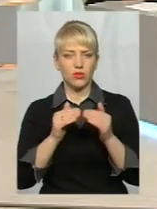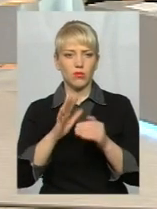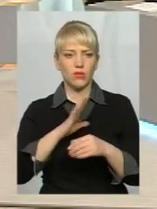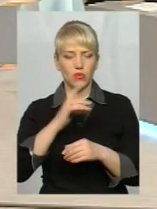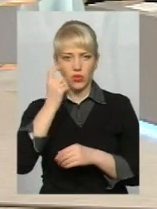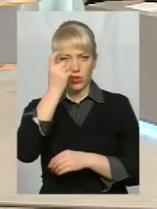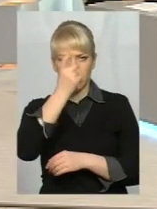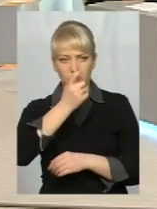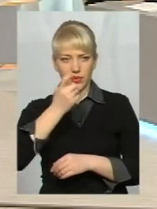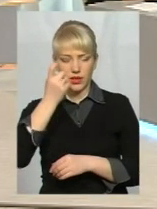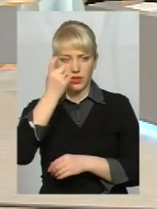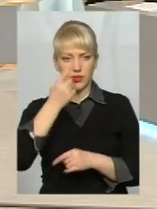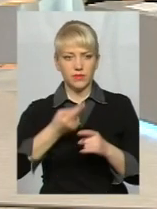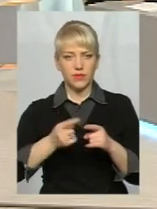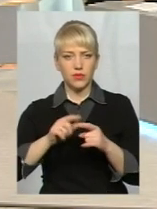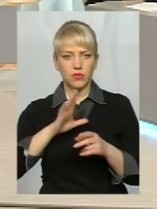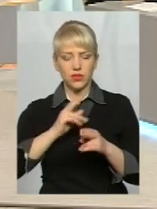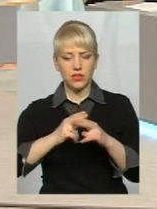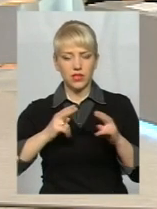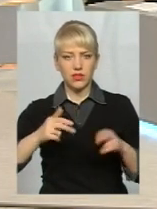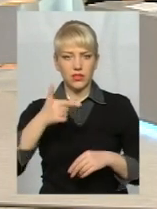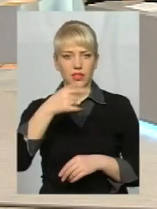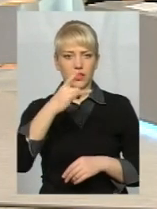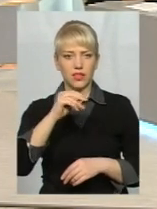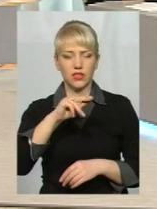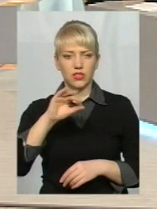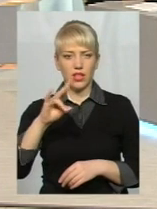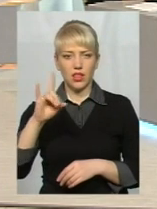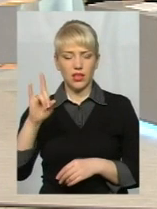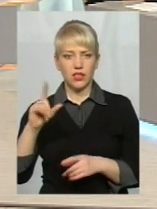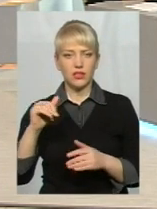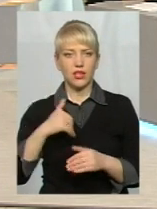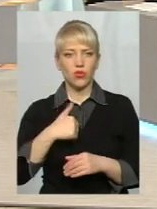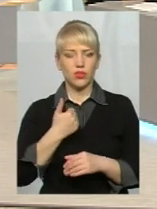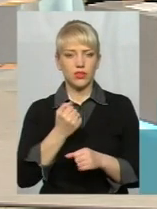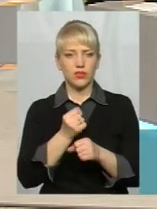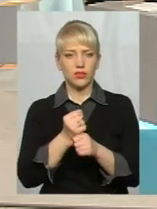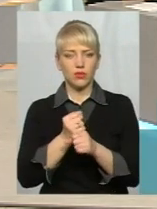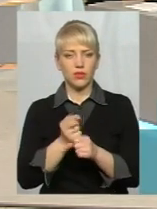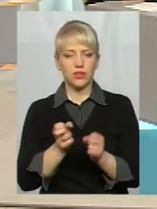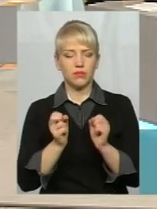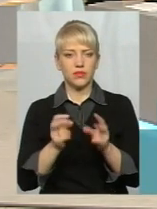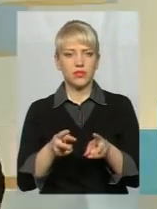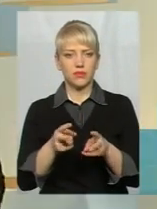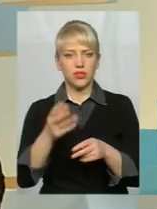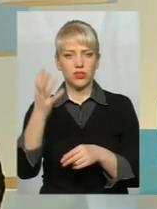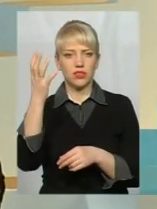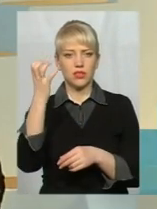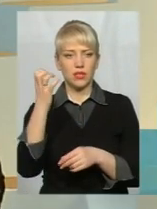стані алкогольного сп'яніння. Це в нас було на станції Гречани. Ну і захотіли зробити небезпечне селфі. І от один